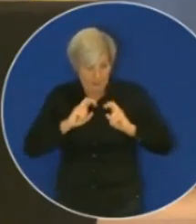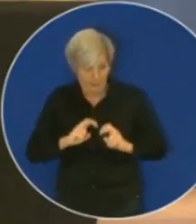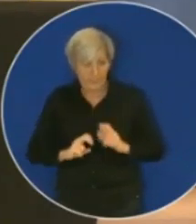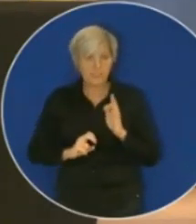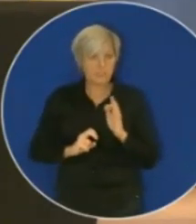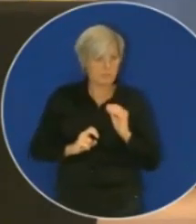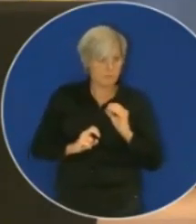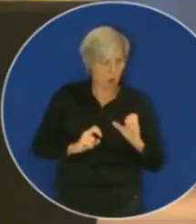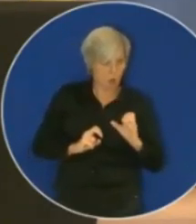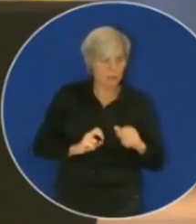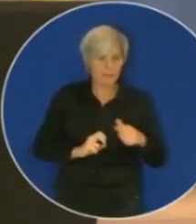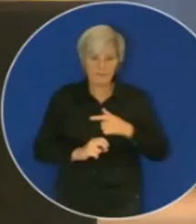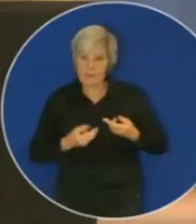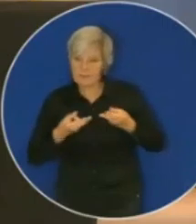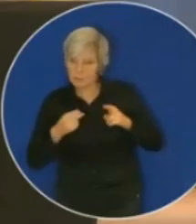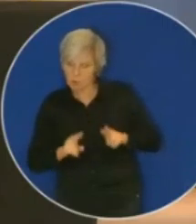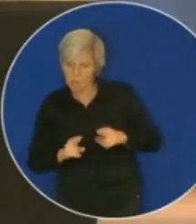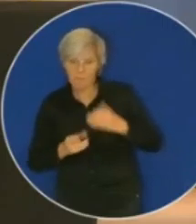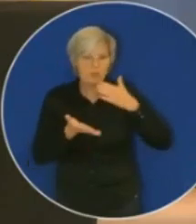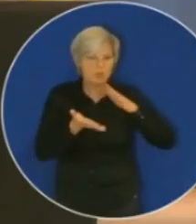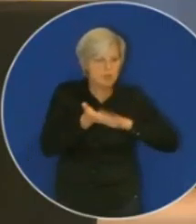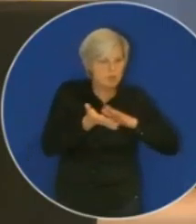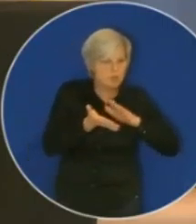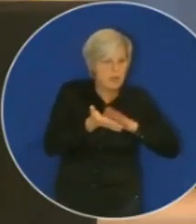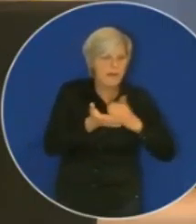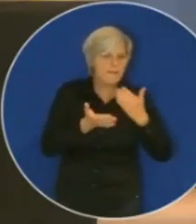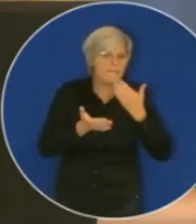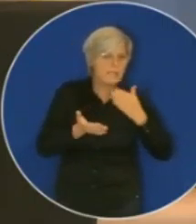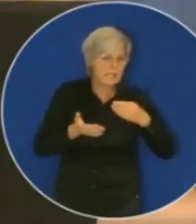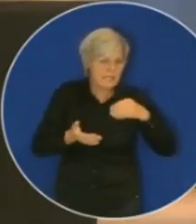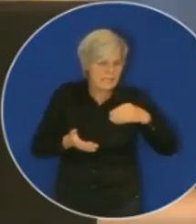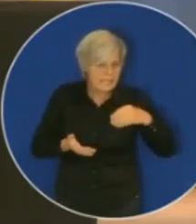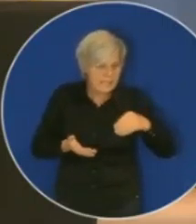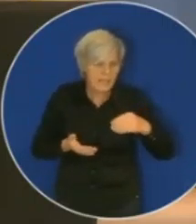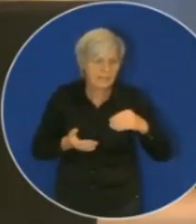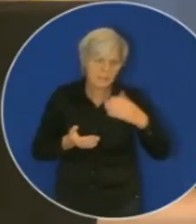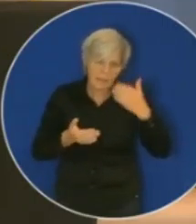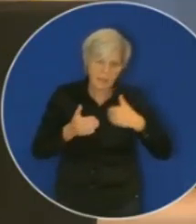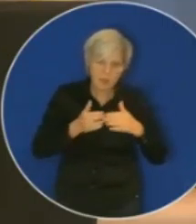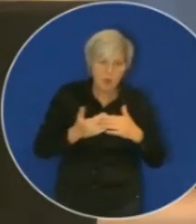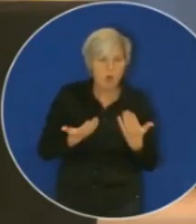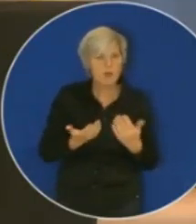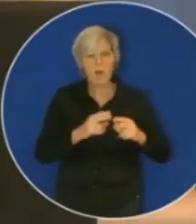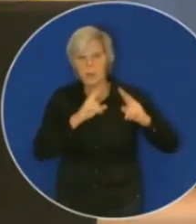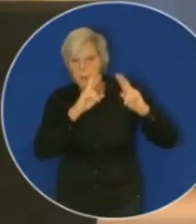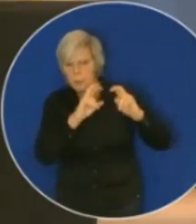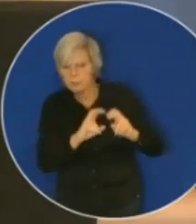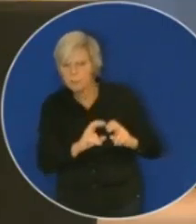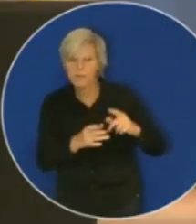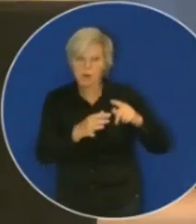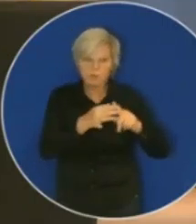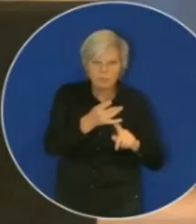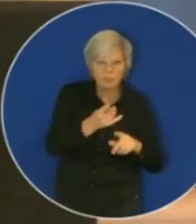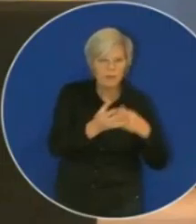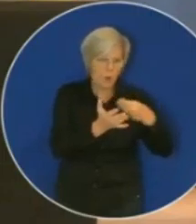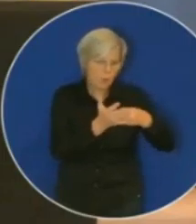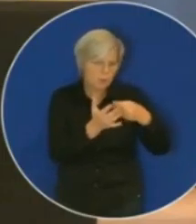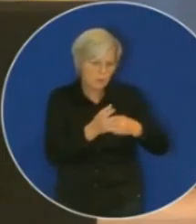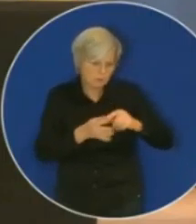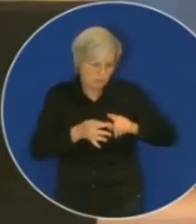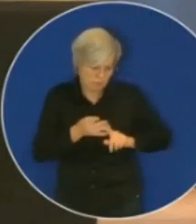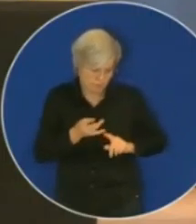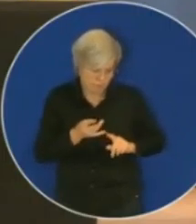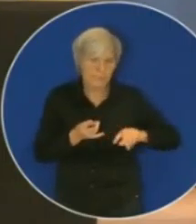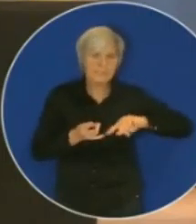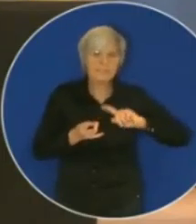bedömer nyttan, vilka insatser går att göra, hur ser forskningsläget ut, vad är kostnaderna. Sen, när man